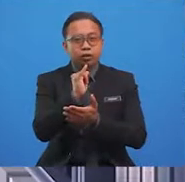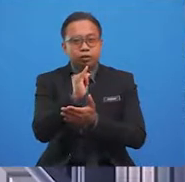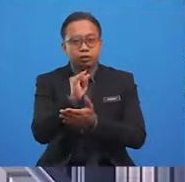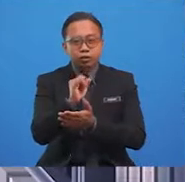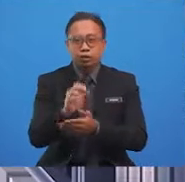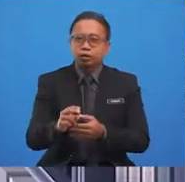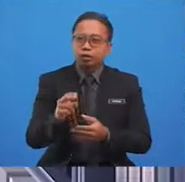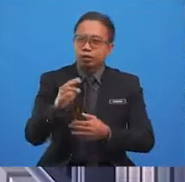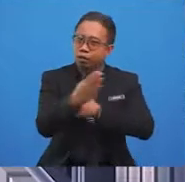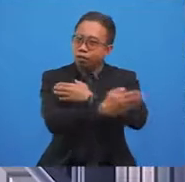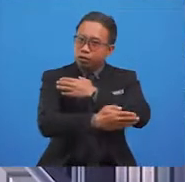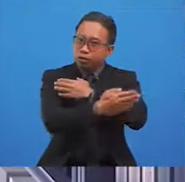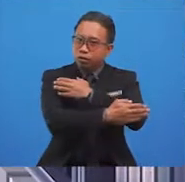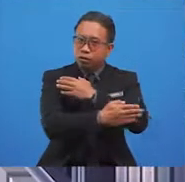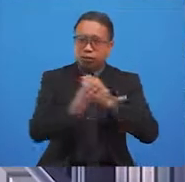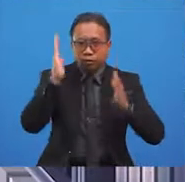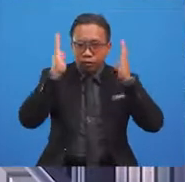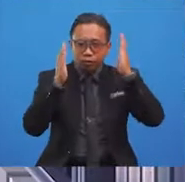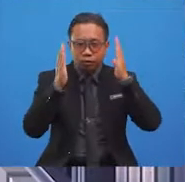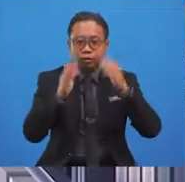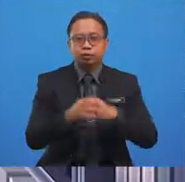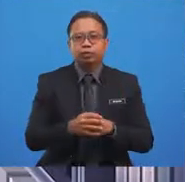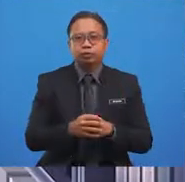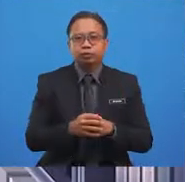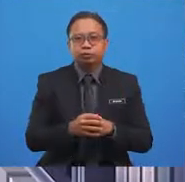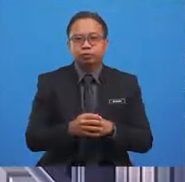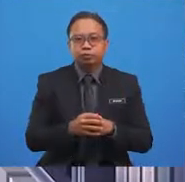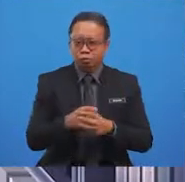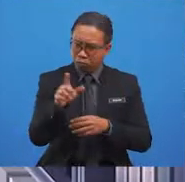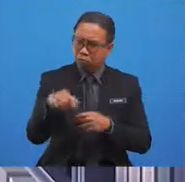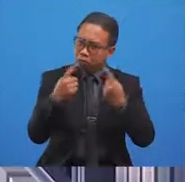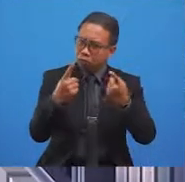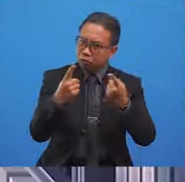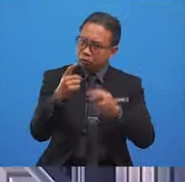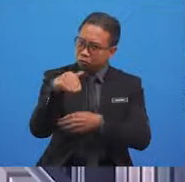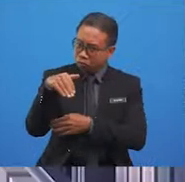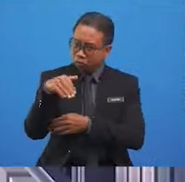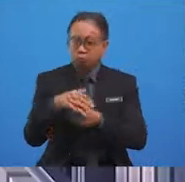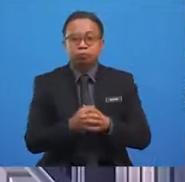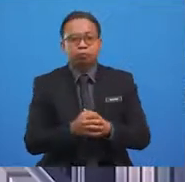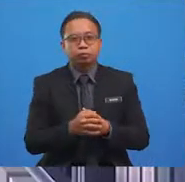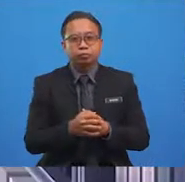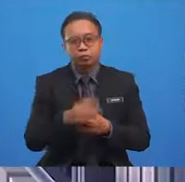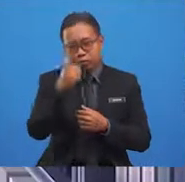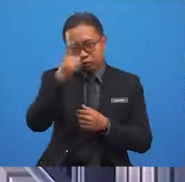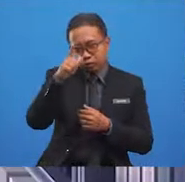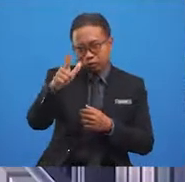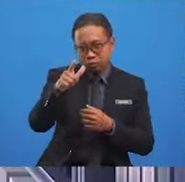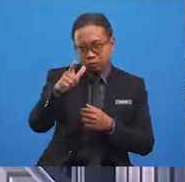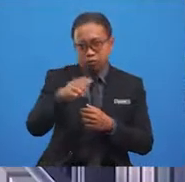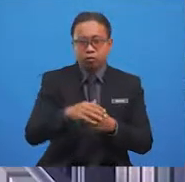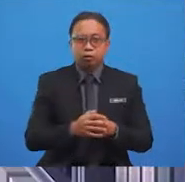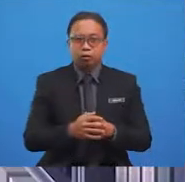Lesa. Saya percaya kita tidak pernah pernah pergi ke sini, bukan? But look around you,